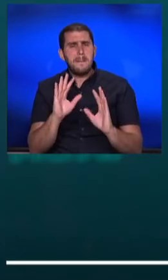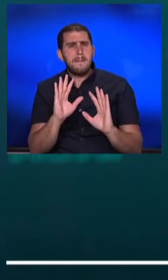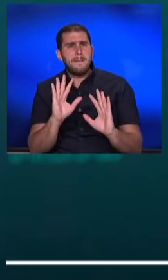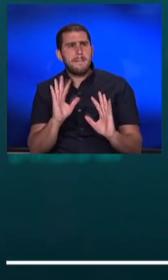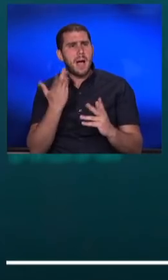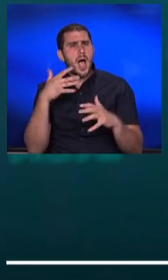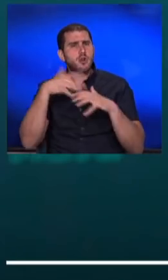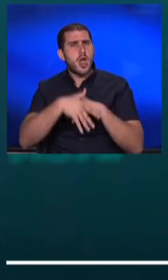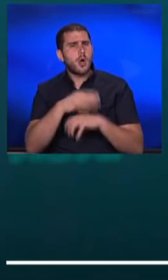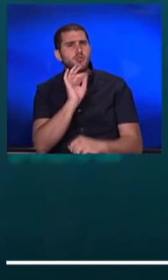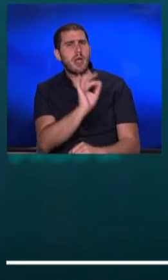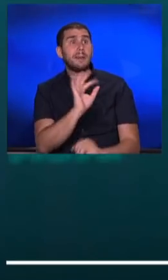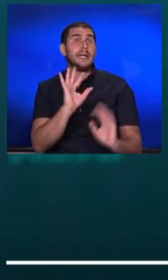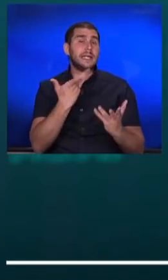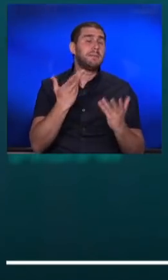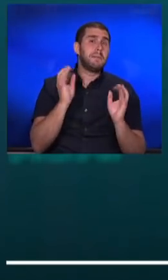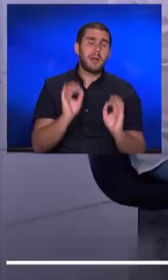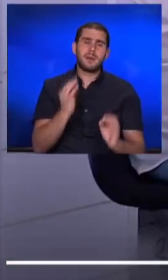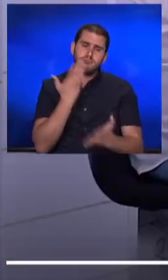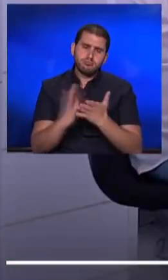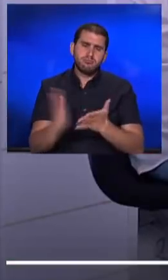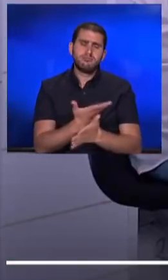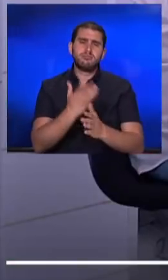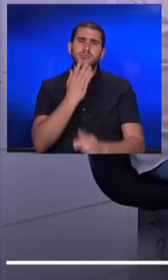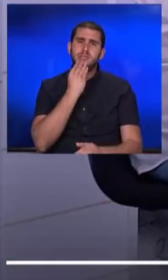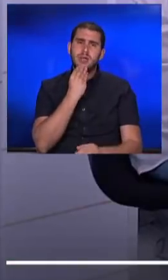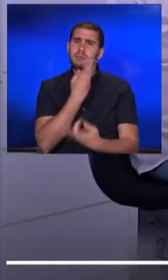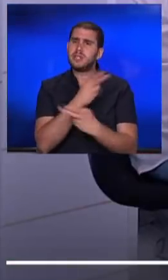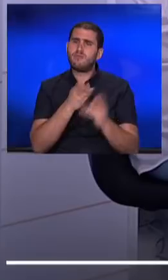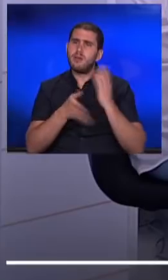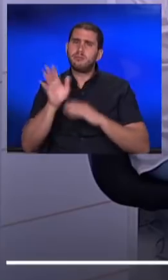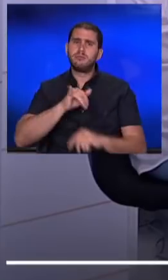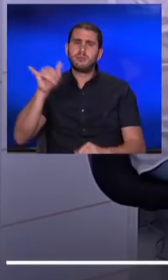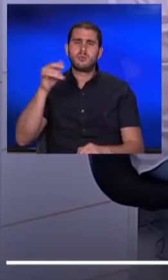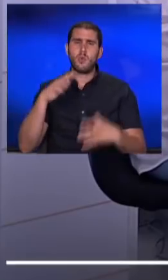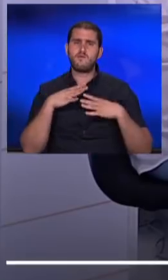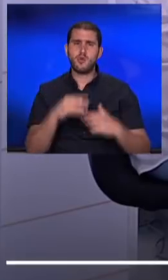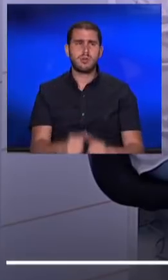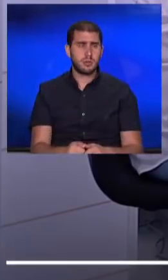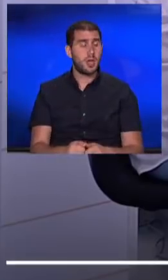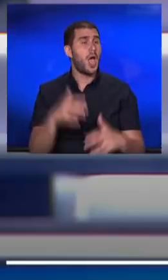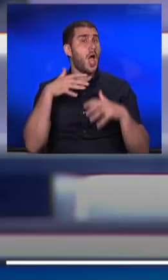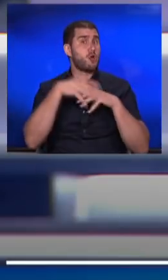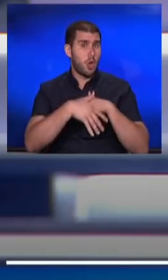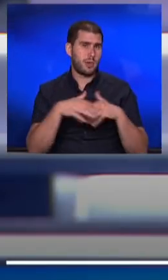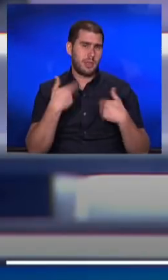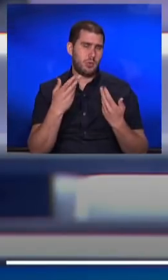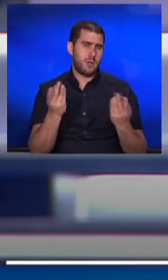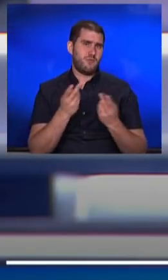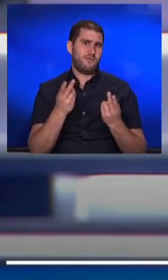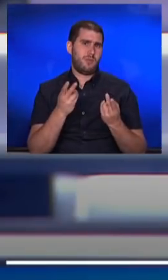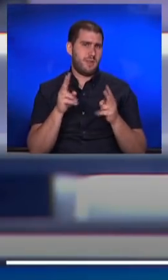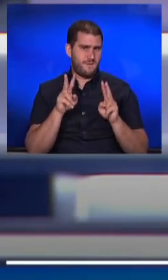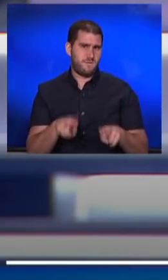ההשלכות מבחינתכם, אם תהיה קביעה נחרצת שישראלים לא יוצאים לחופשות? אז ההשלכות תהיה נה כמובן מאוד